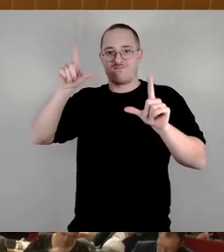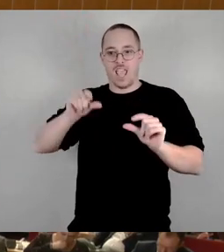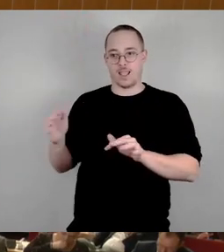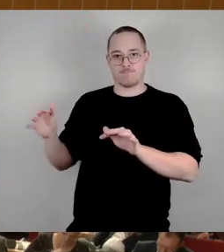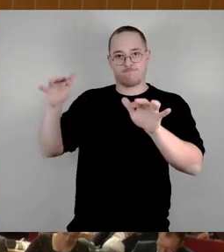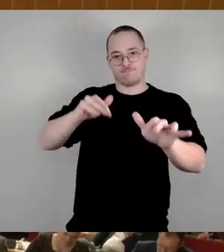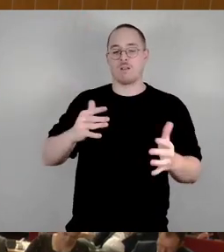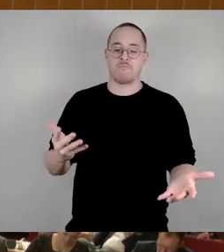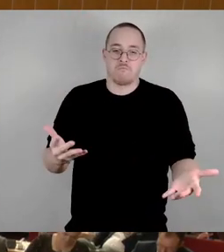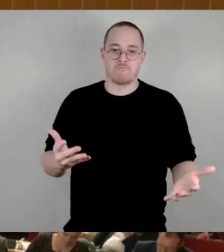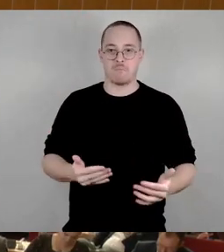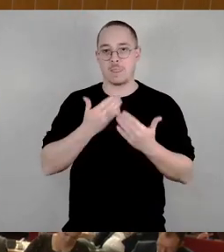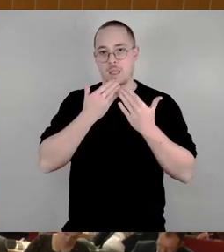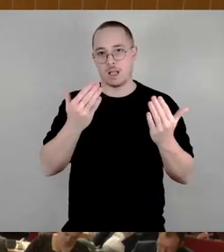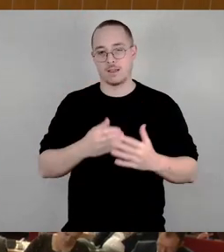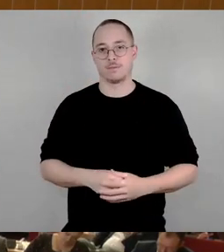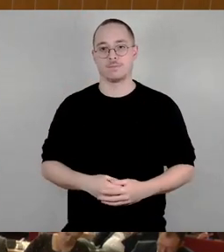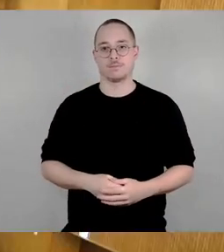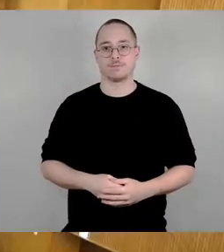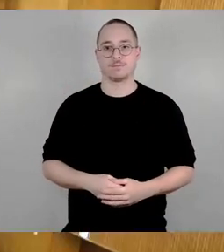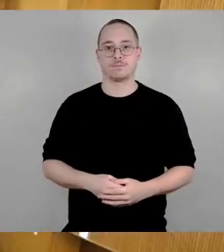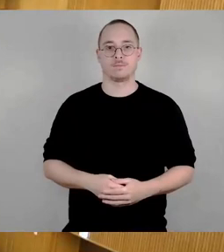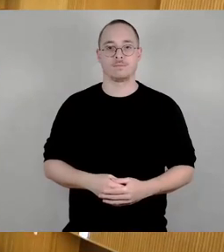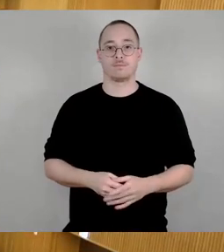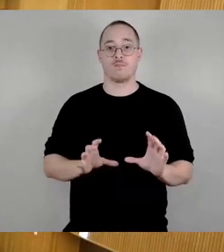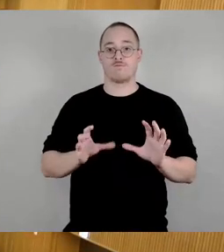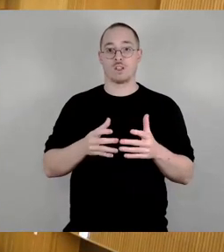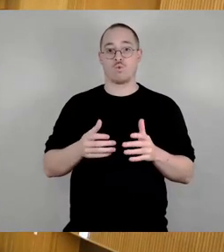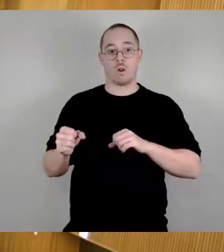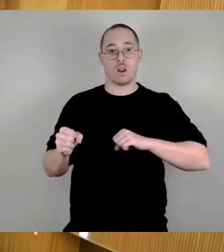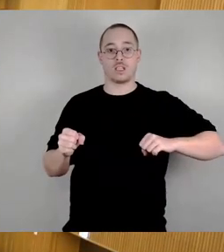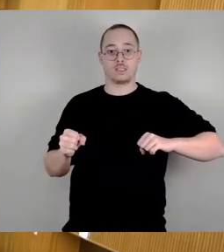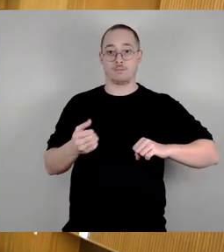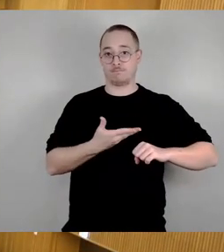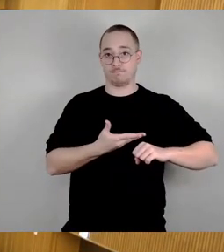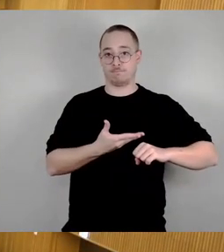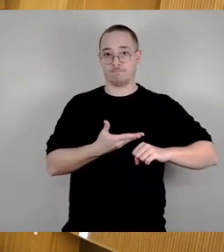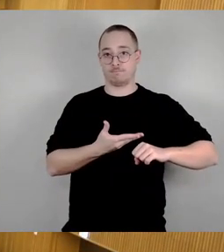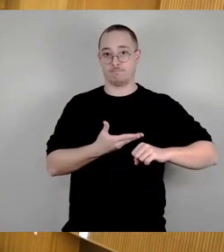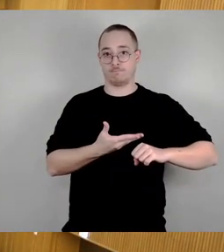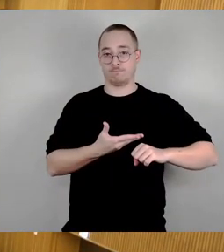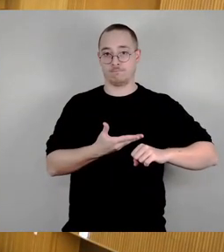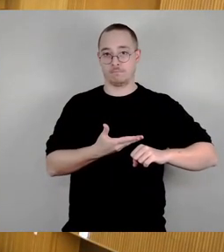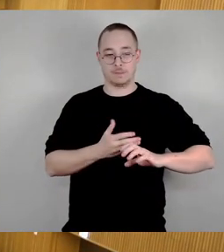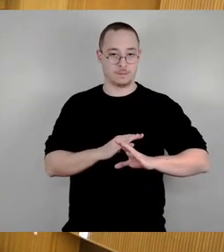So, Fraktion Die Linke wird noch einmal das Wort gewünscht. Dann SPD-Fraktion, Herr Konert.